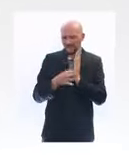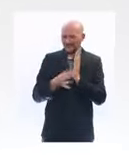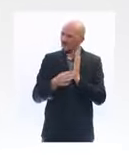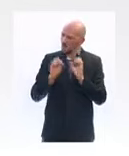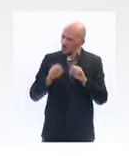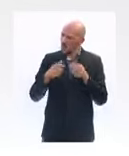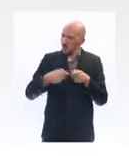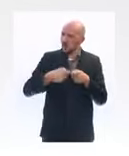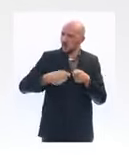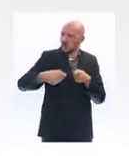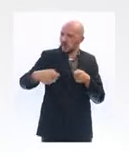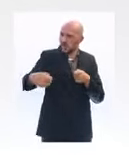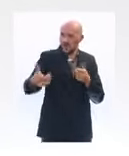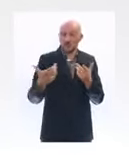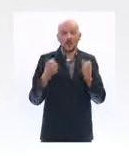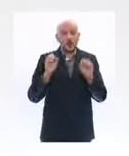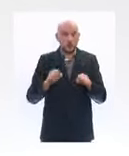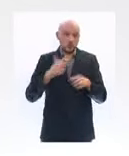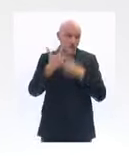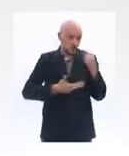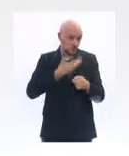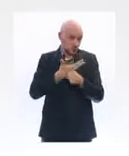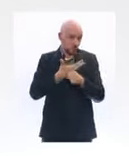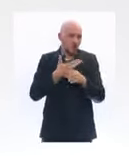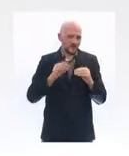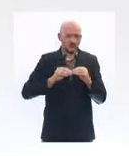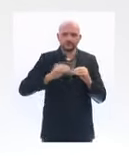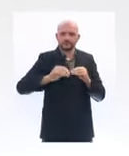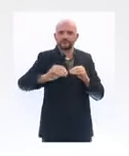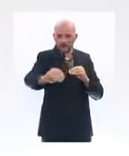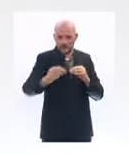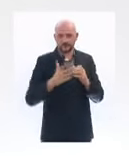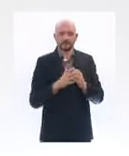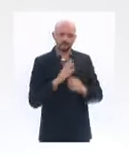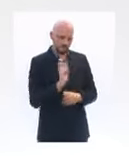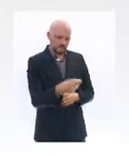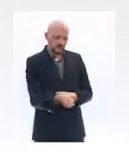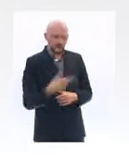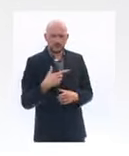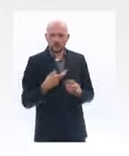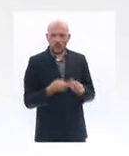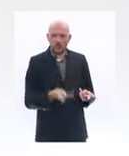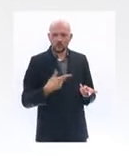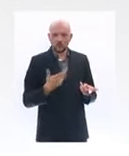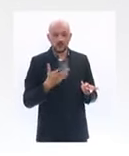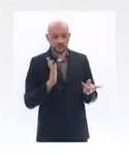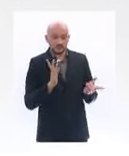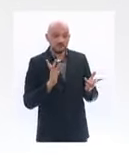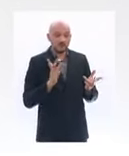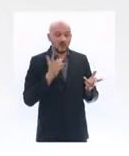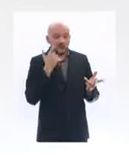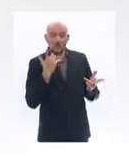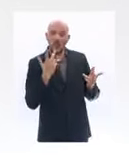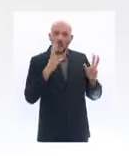pour des étalements qui peuvent aller jusqu'à 3 ans. Elles pourront aussi bénéficier d'une remise au cas par cas si elles sont en